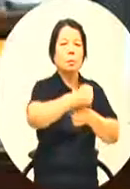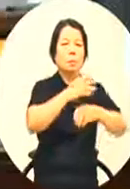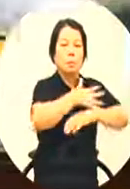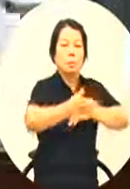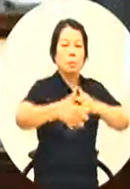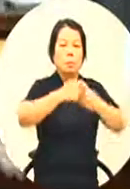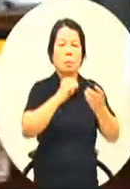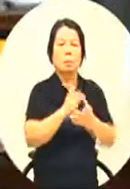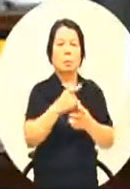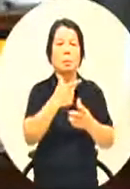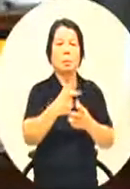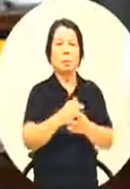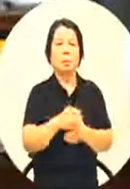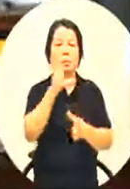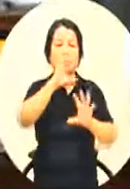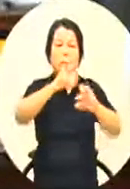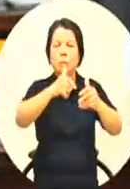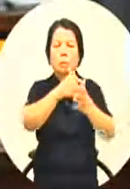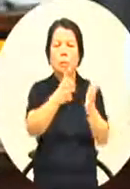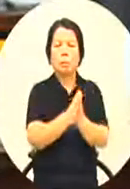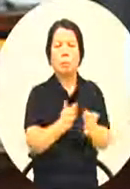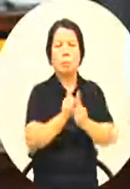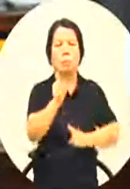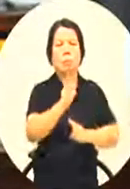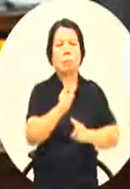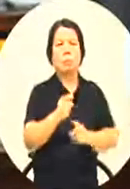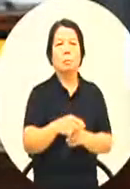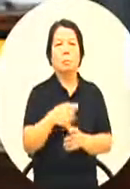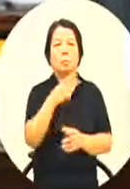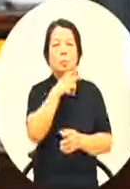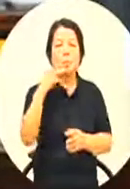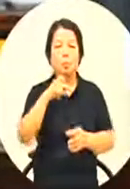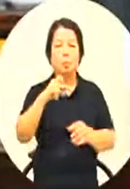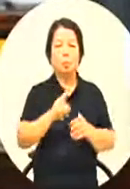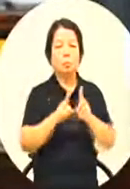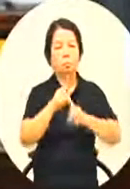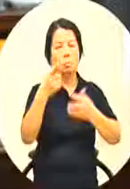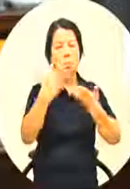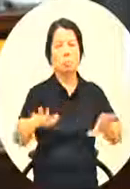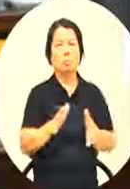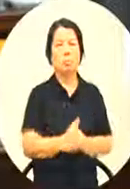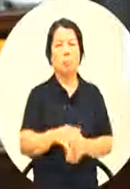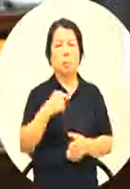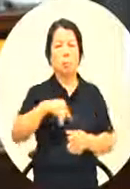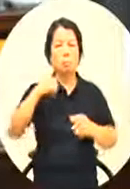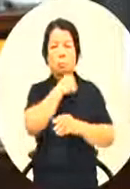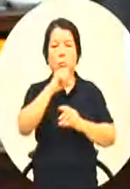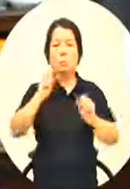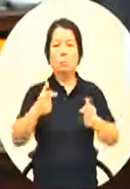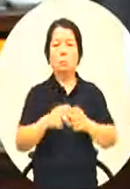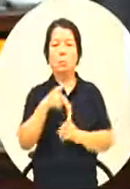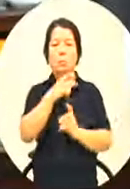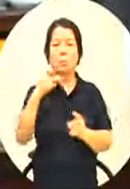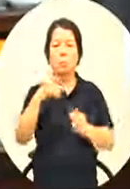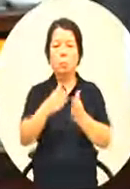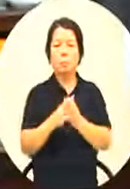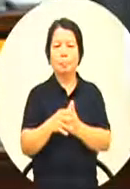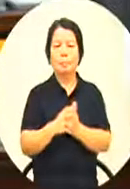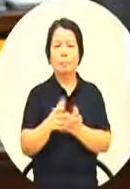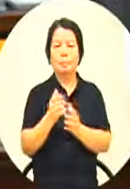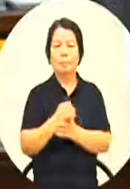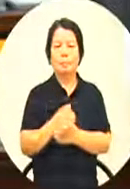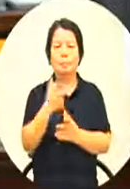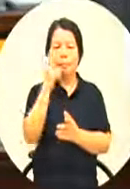只要出国就有我们的程度毕竟我们不是一个英语系国家说不定也像